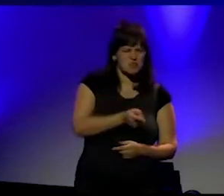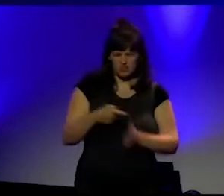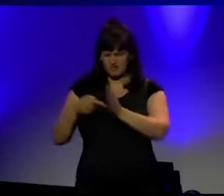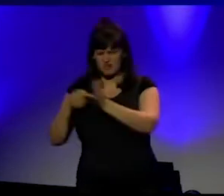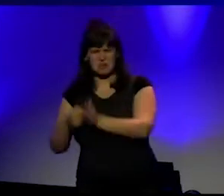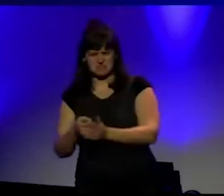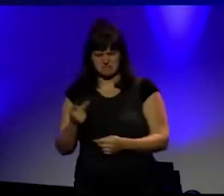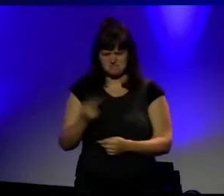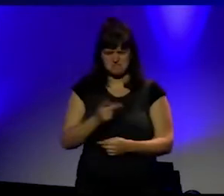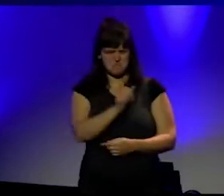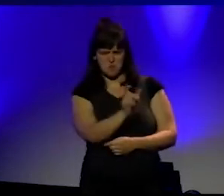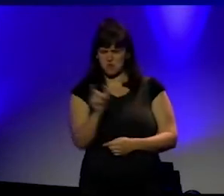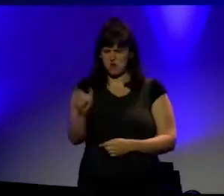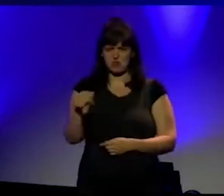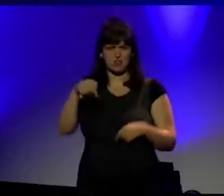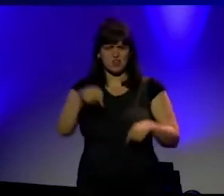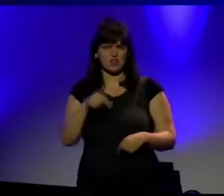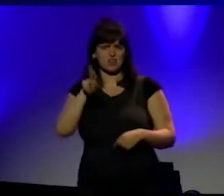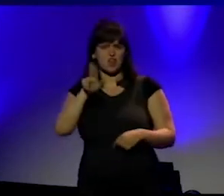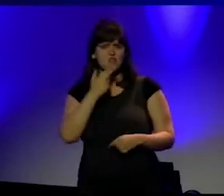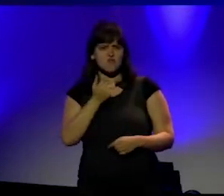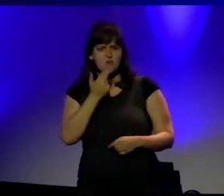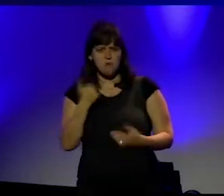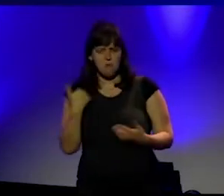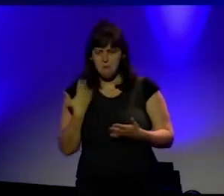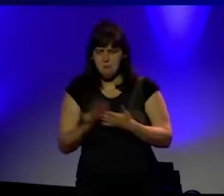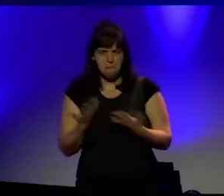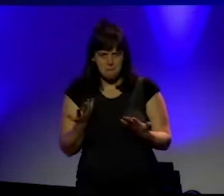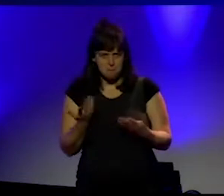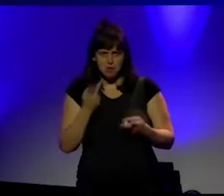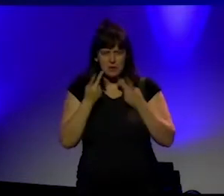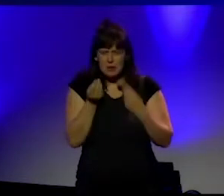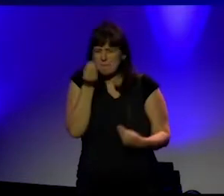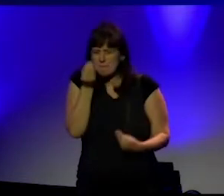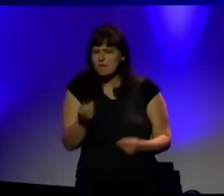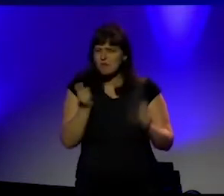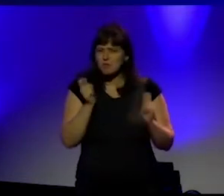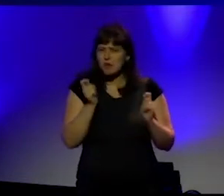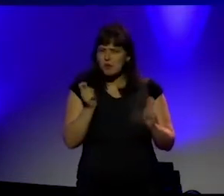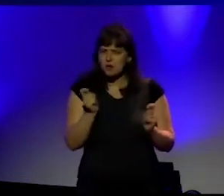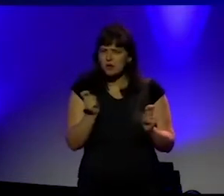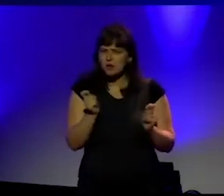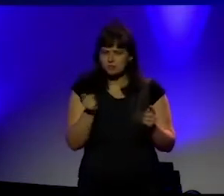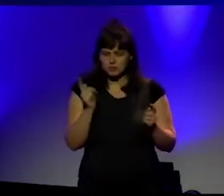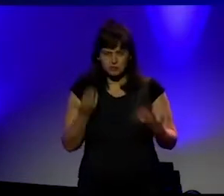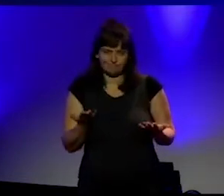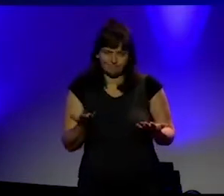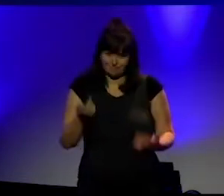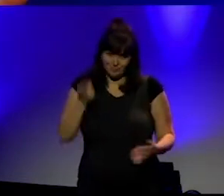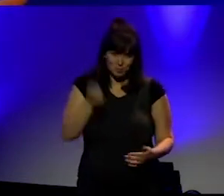termen die we aan de KU Leuven doorgaans zo weinig mogelijk gebruiken. Maar nu moet het.